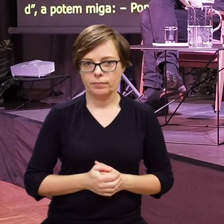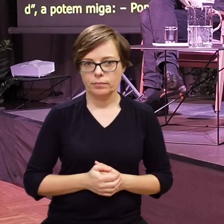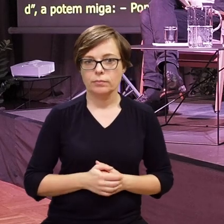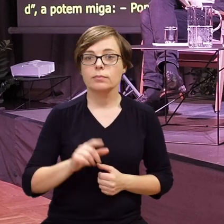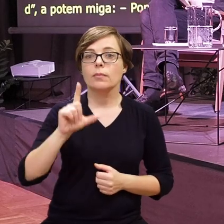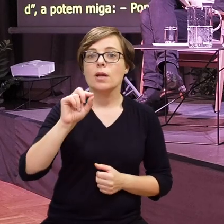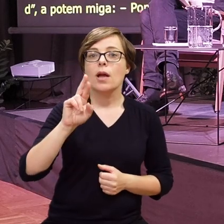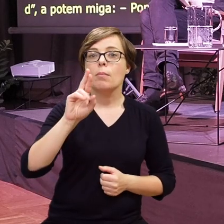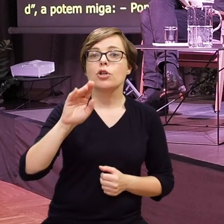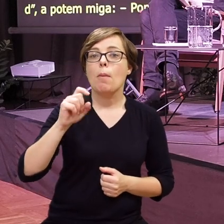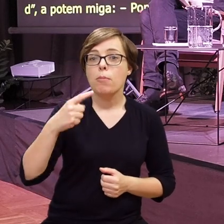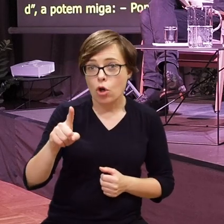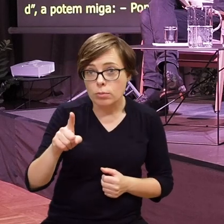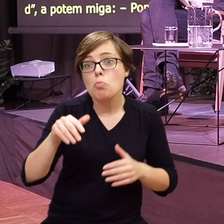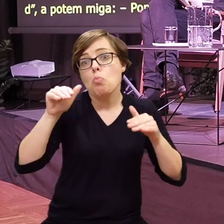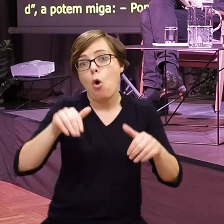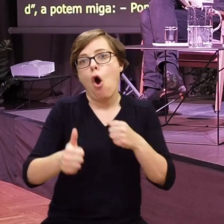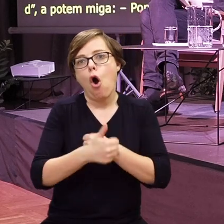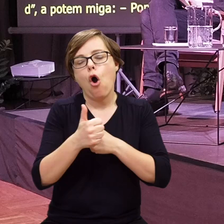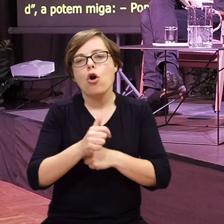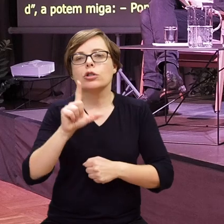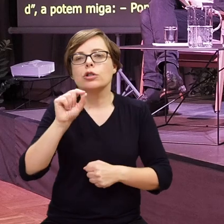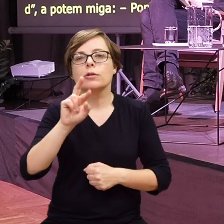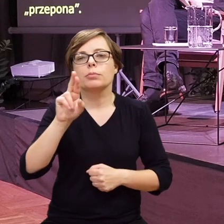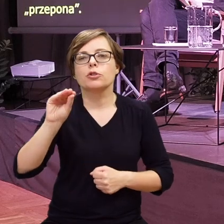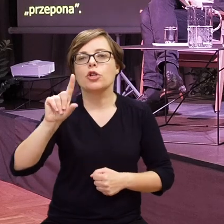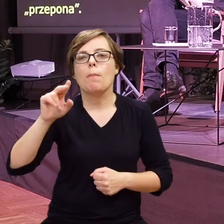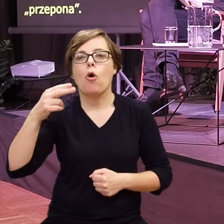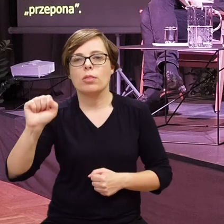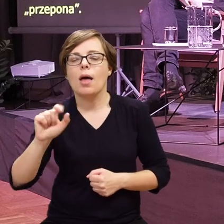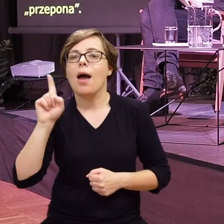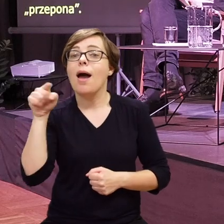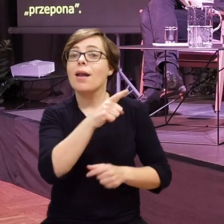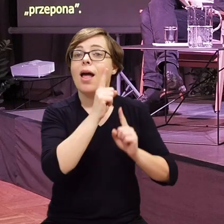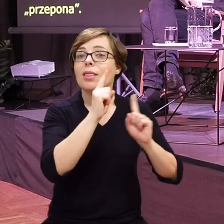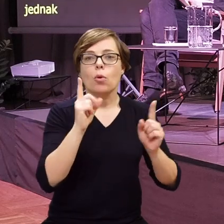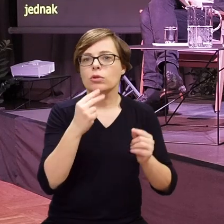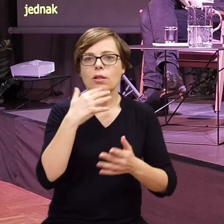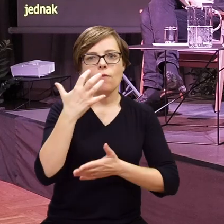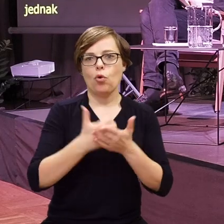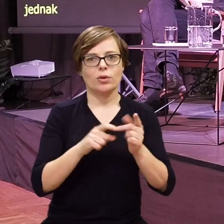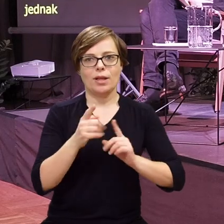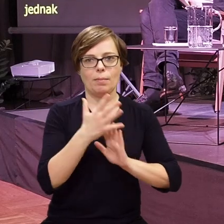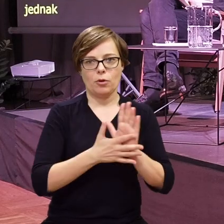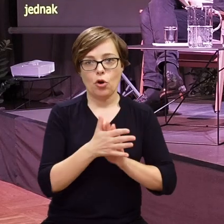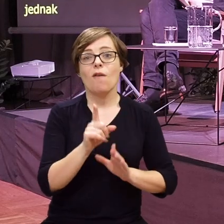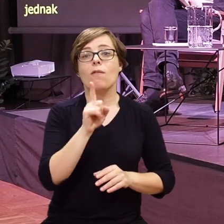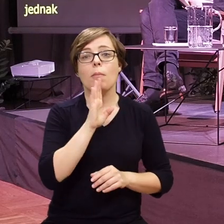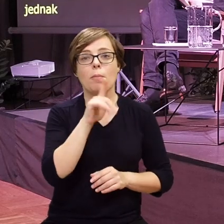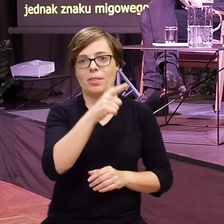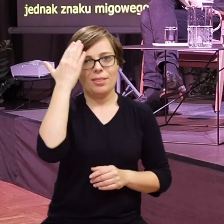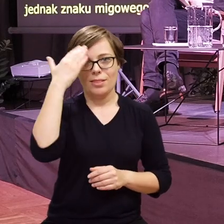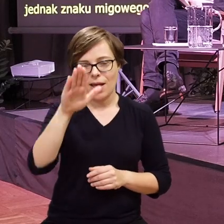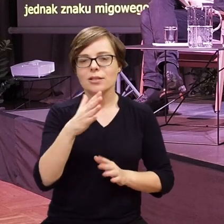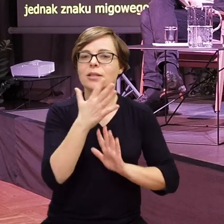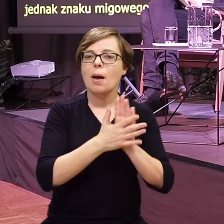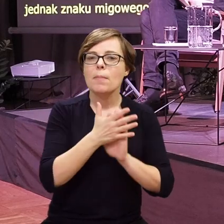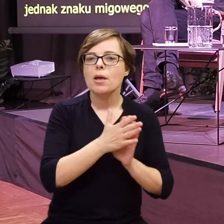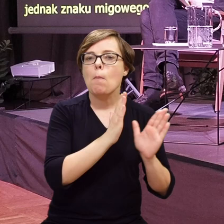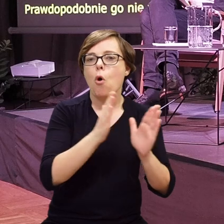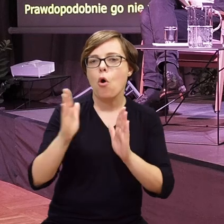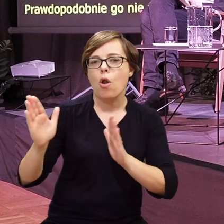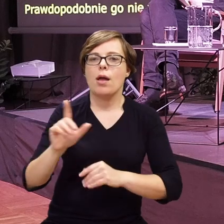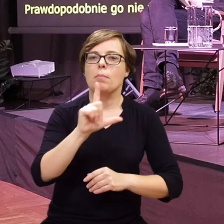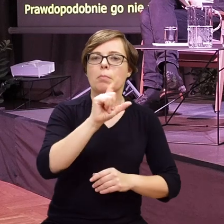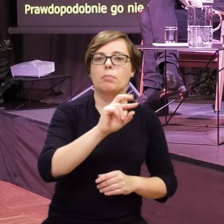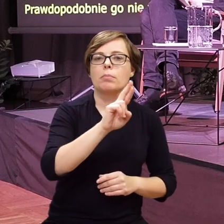Przepot może oznaczać przepona. Nauczycielka nie używa jednak znaku migowego. Prawdopodobnie go nie zna. Miga po kolei.